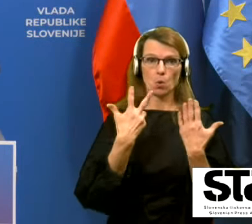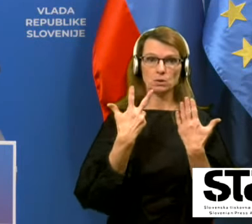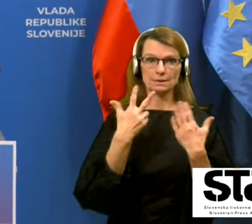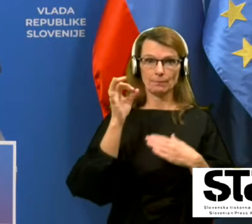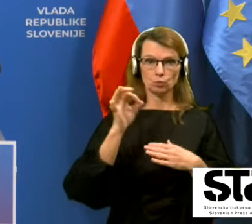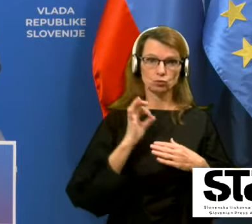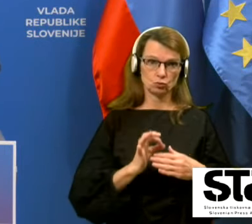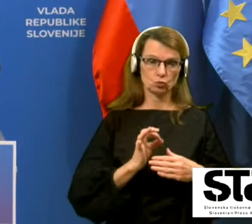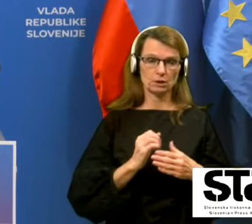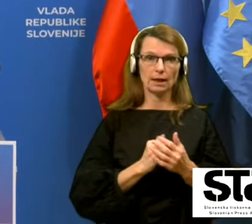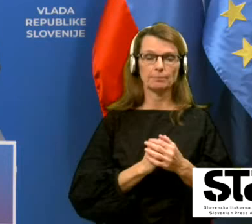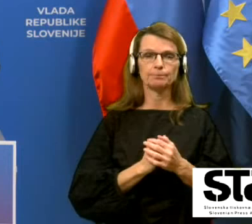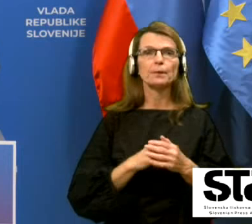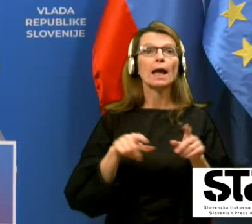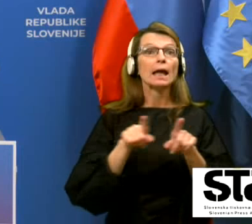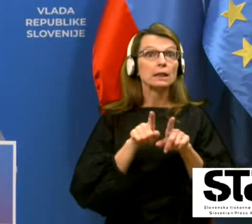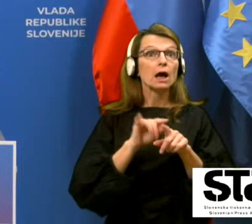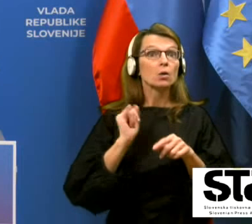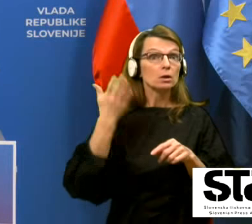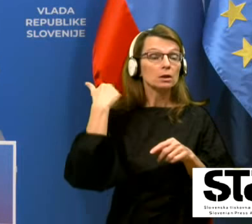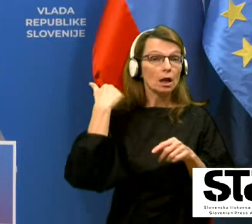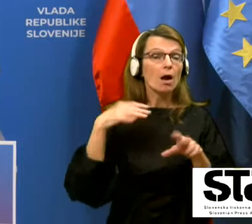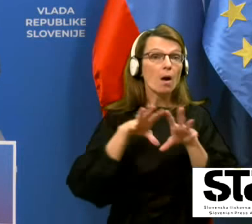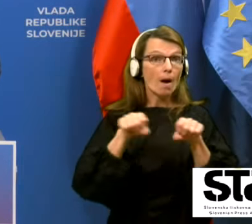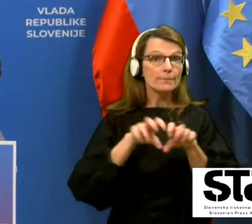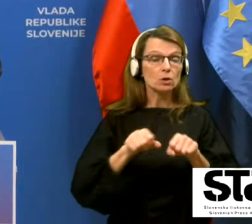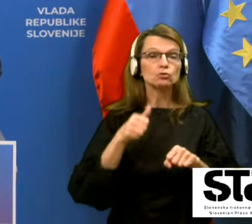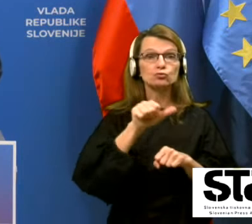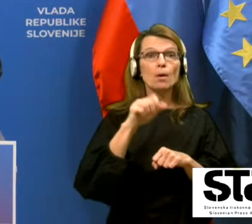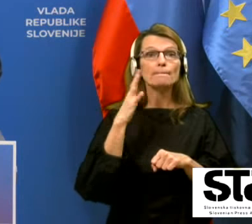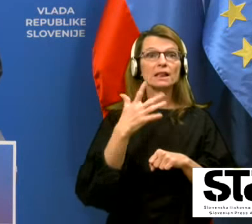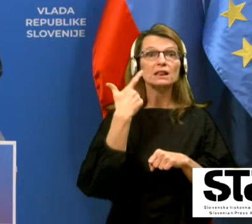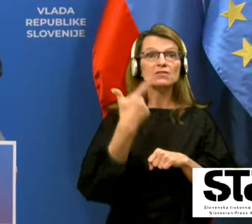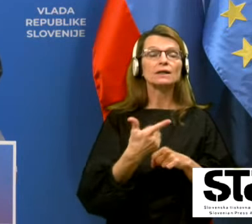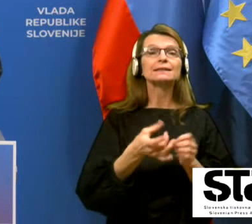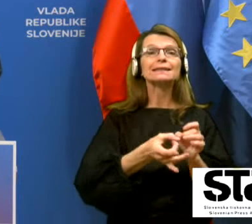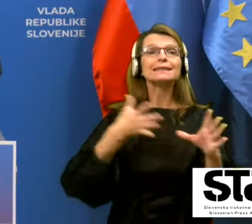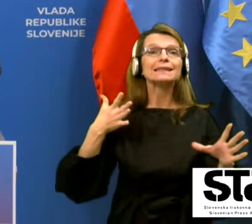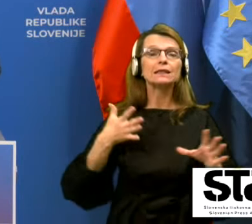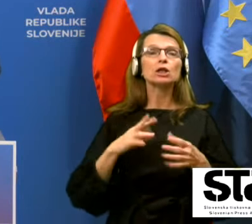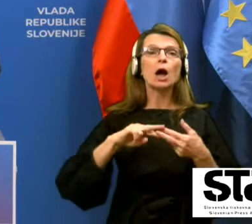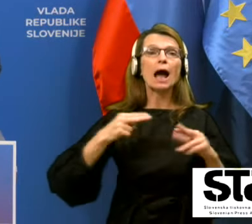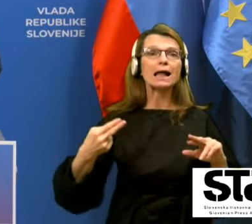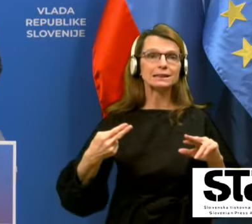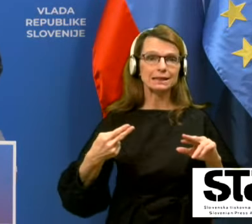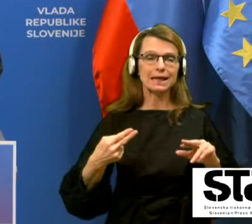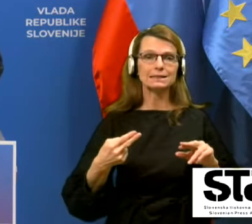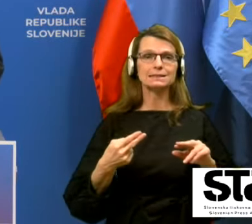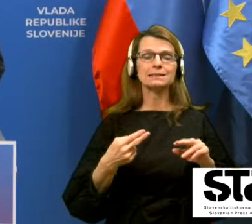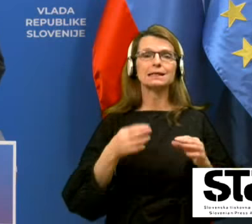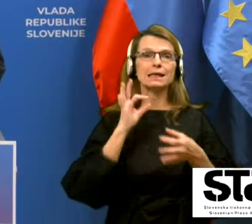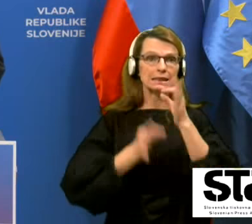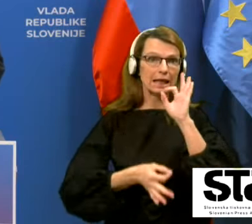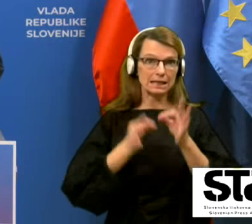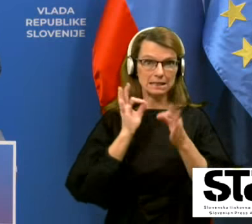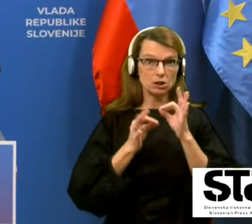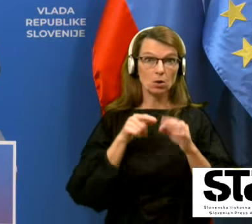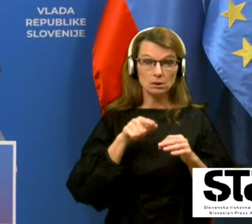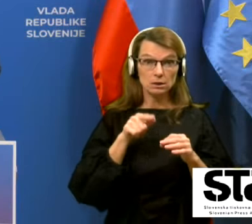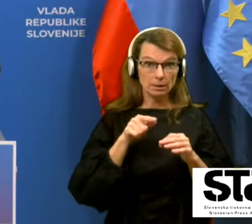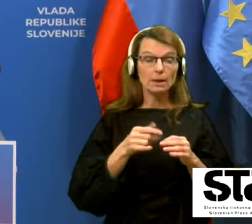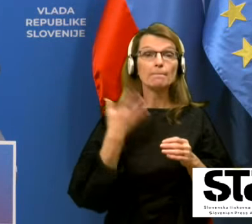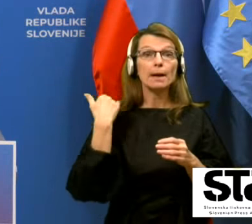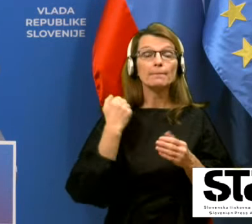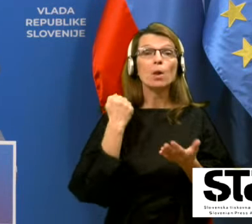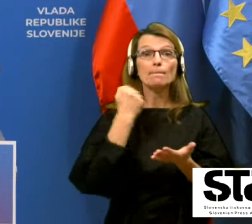odstotka. Prav tako je bilo včeraj upravljenih 125 hitrih antigenskih testov. S hitrimi testi je bilo